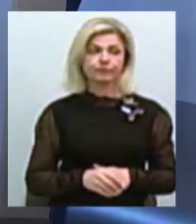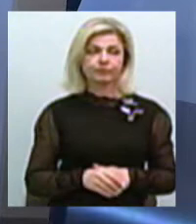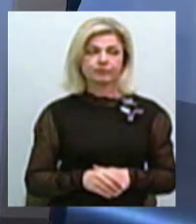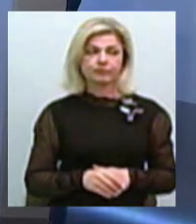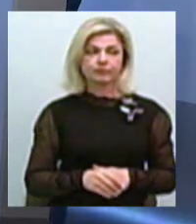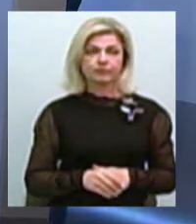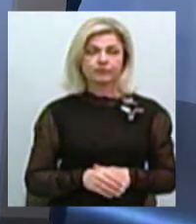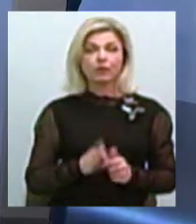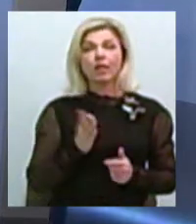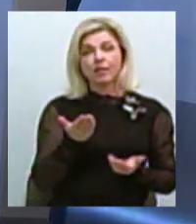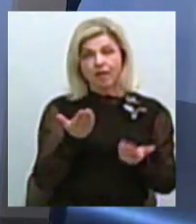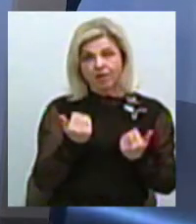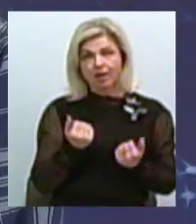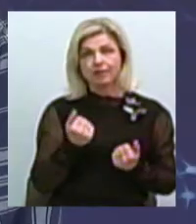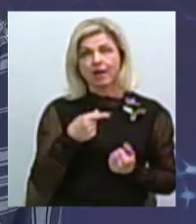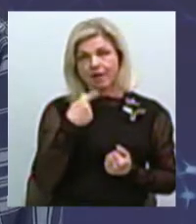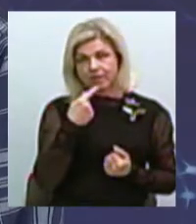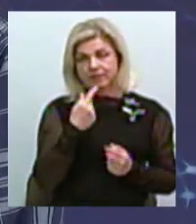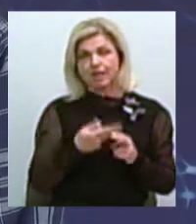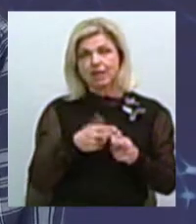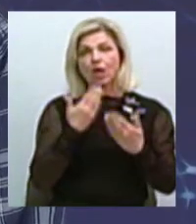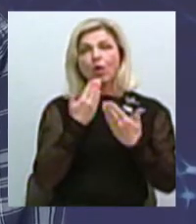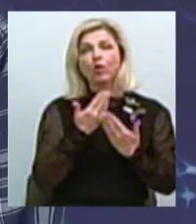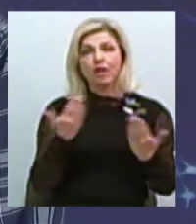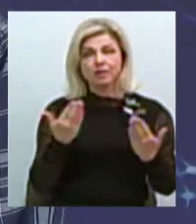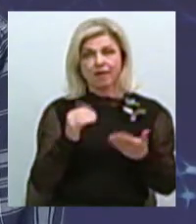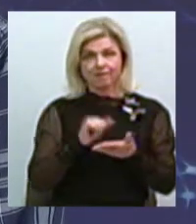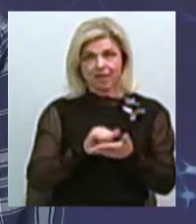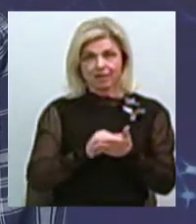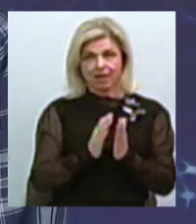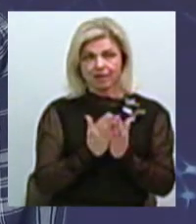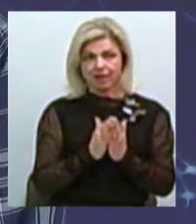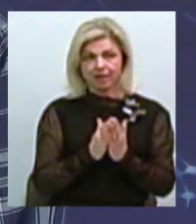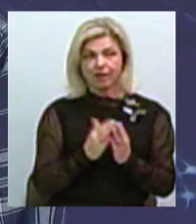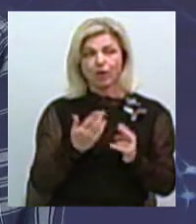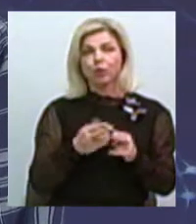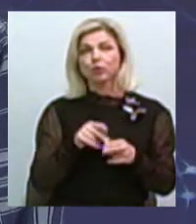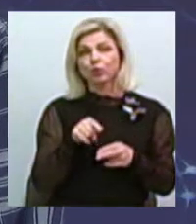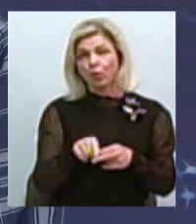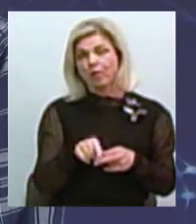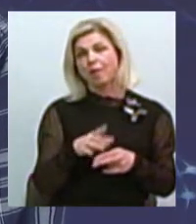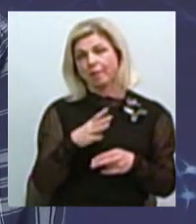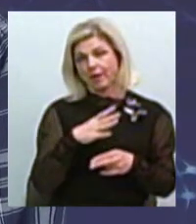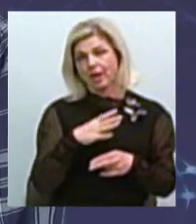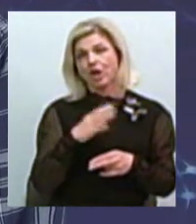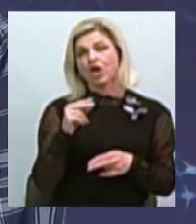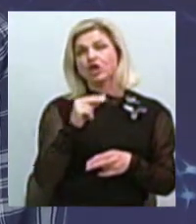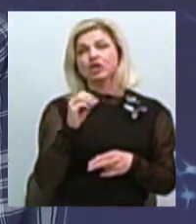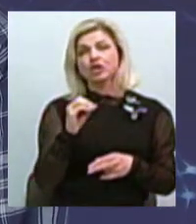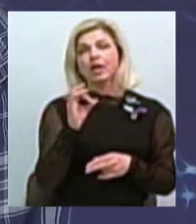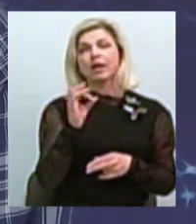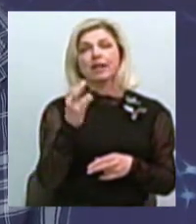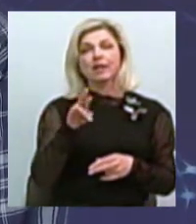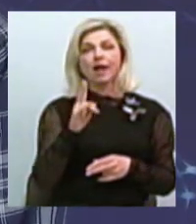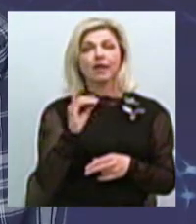Давайте будемо казати, що це радянське видання, і тому носіїв черніхівської культури зробили слов